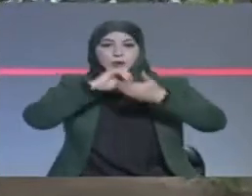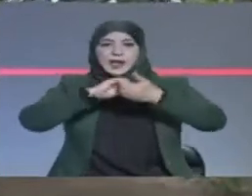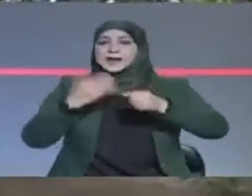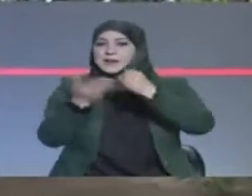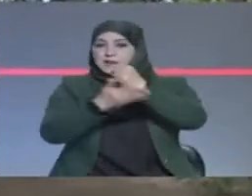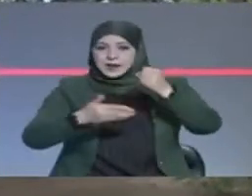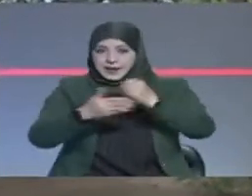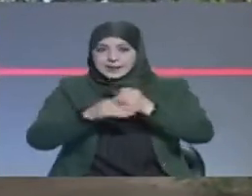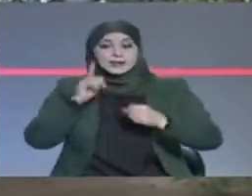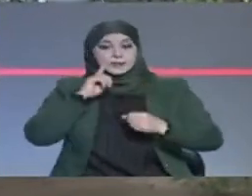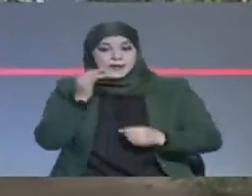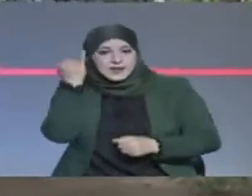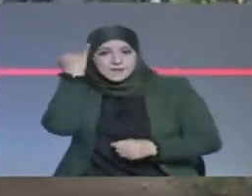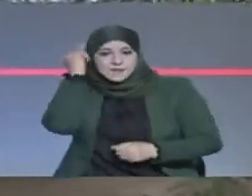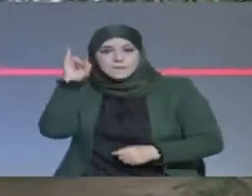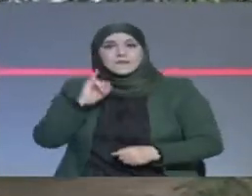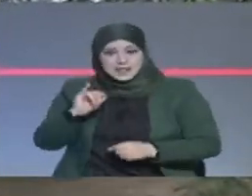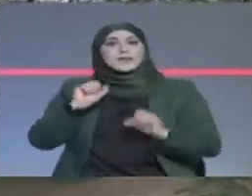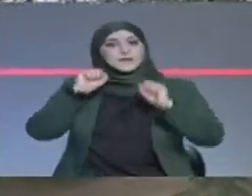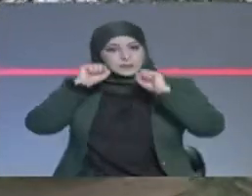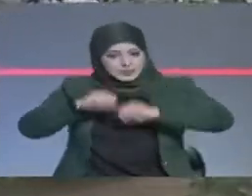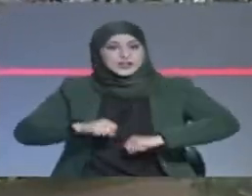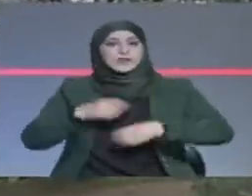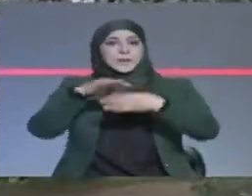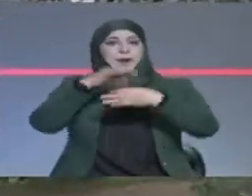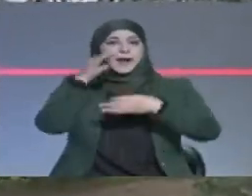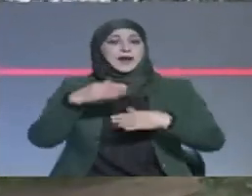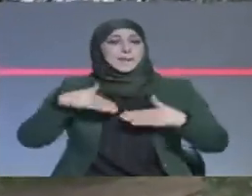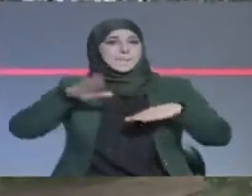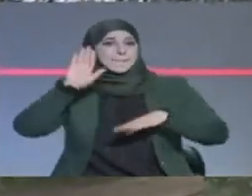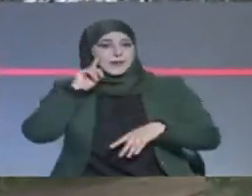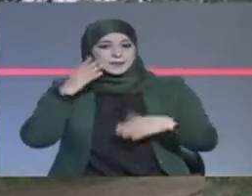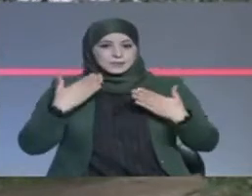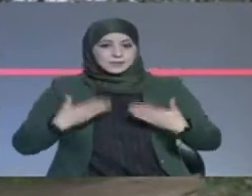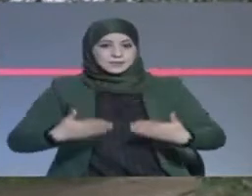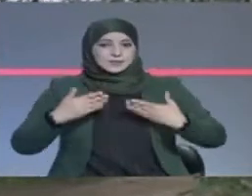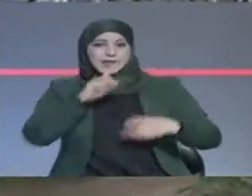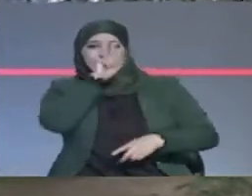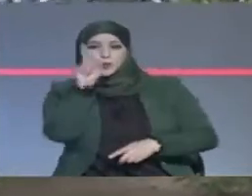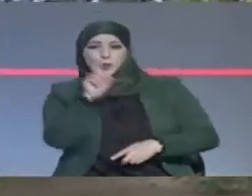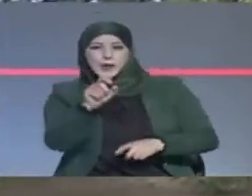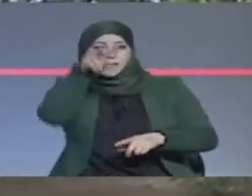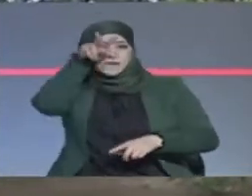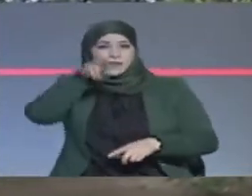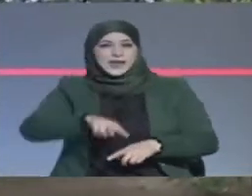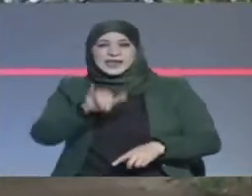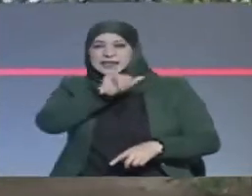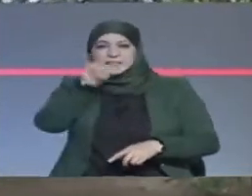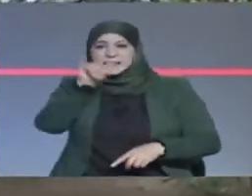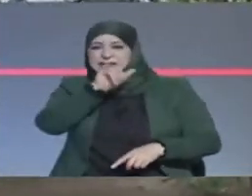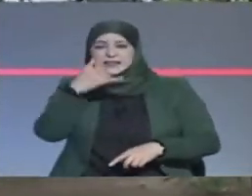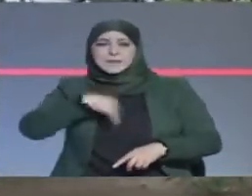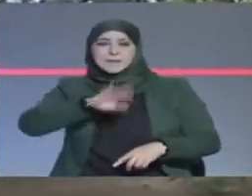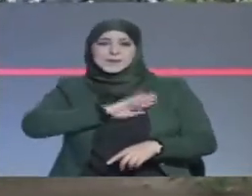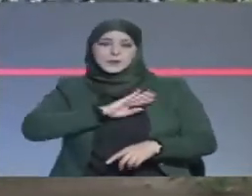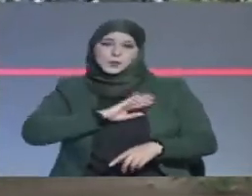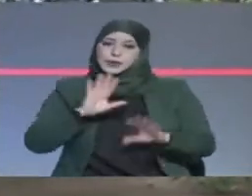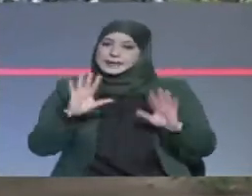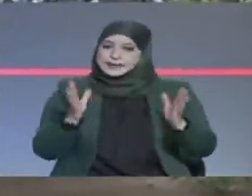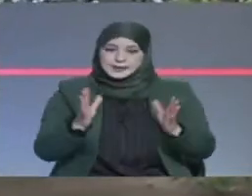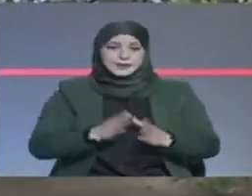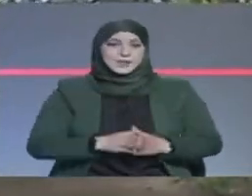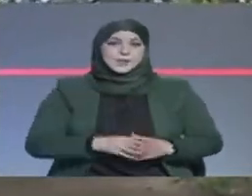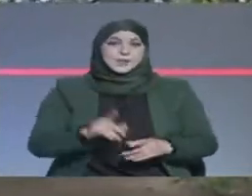هذه المبادرات قد تحمل الحل ولكن الآن هناك السؤال الحقيقي من سيدفع الثمن لأنه